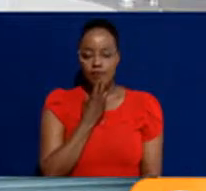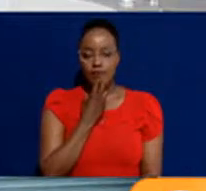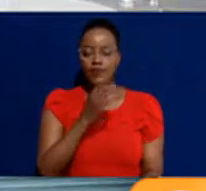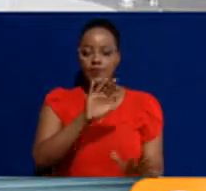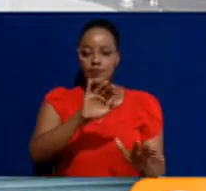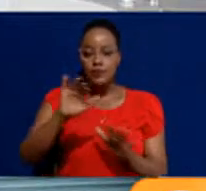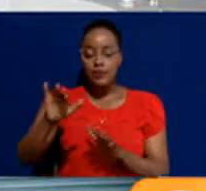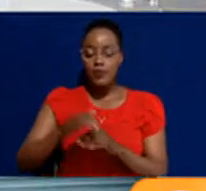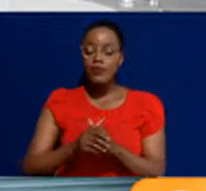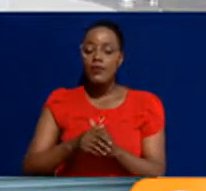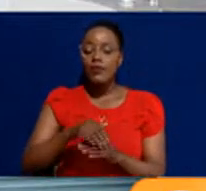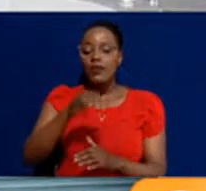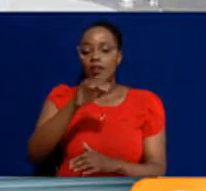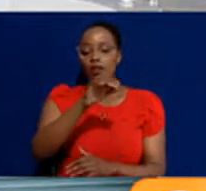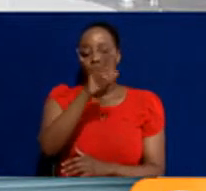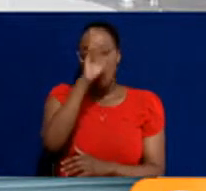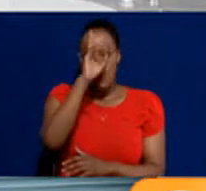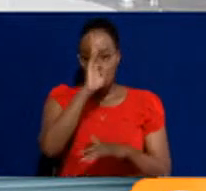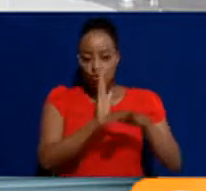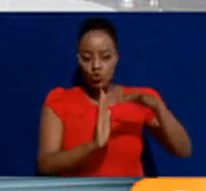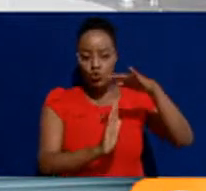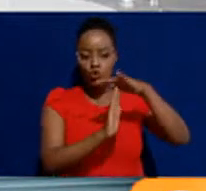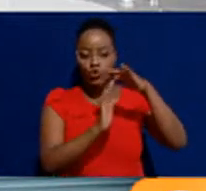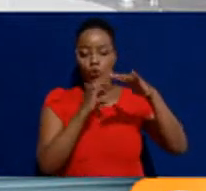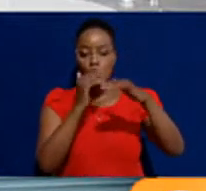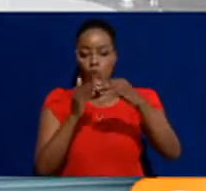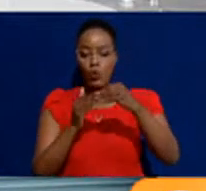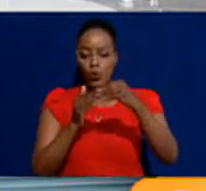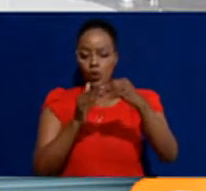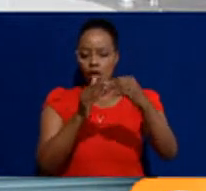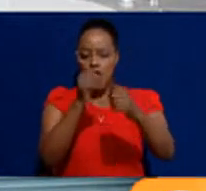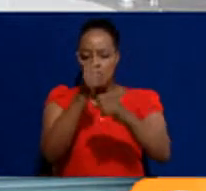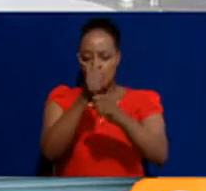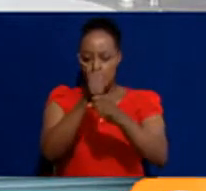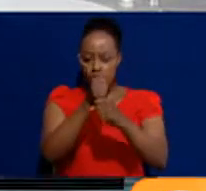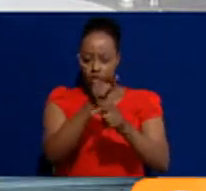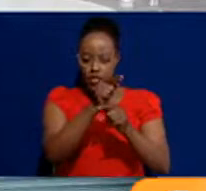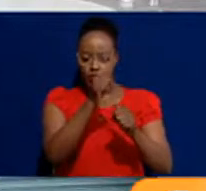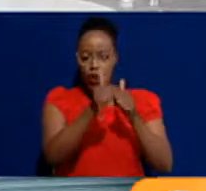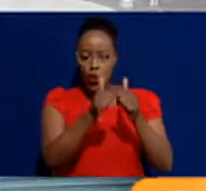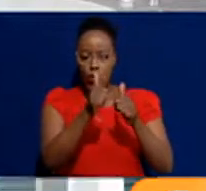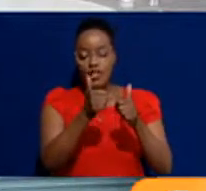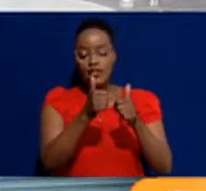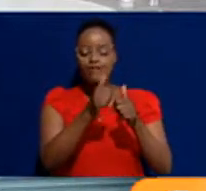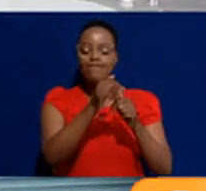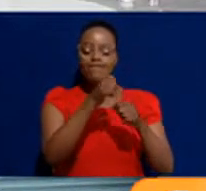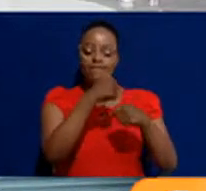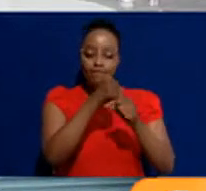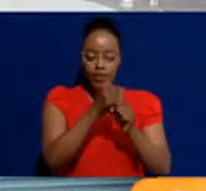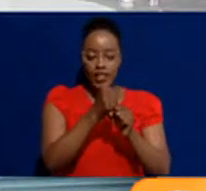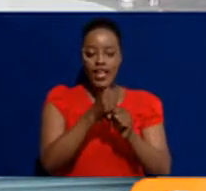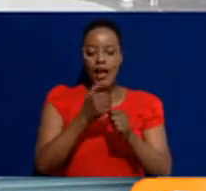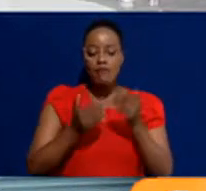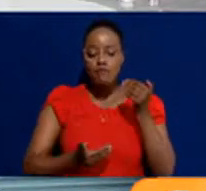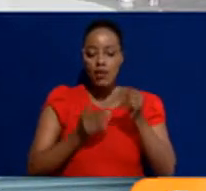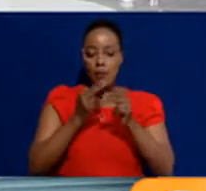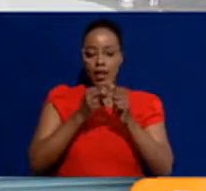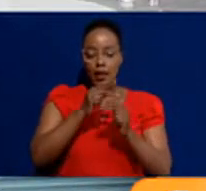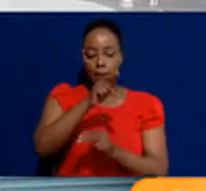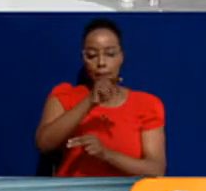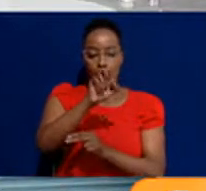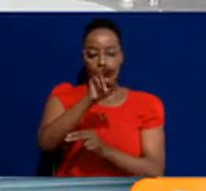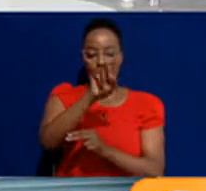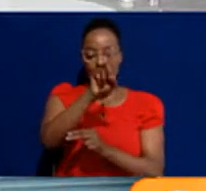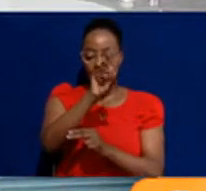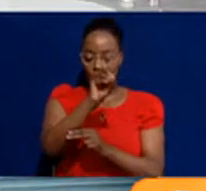Mafisa wakuu wa pulisi waliongozo parisheni iliosebabisha kifo cha mtoto Samantha Pendo mwaka 2017 katika